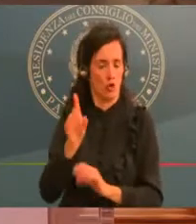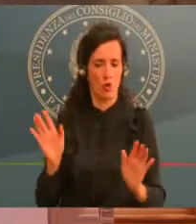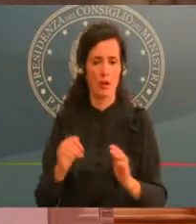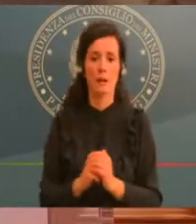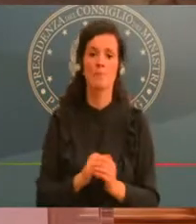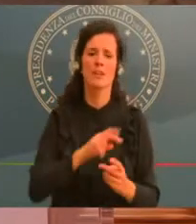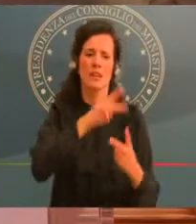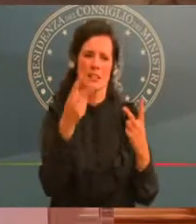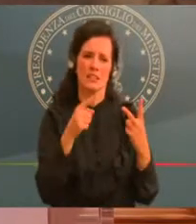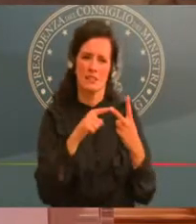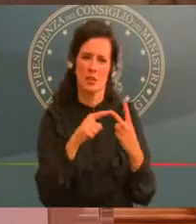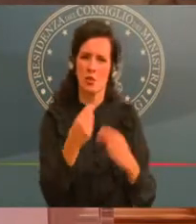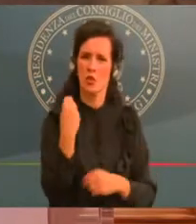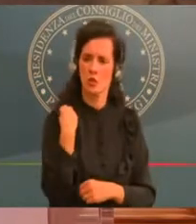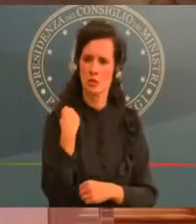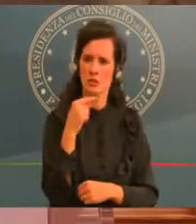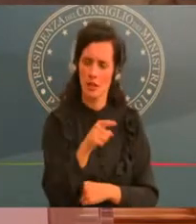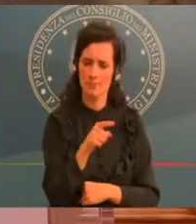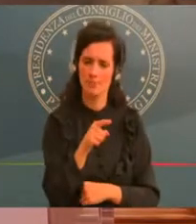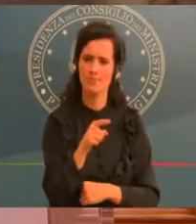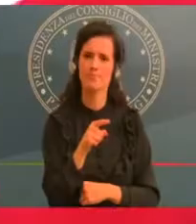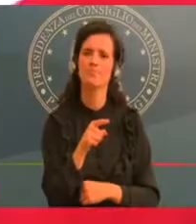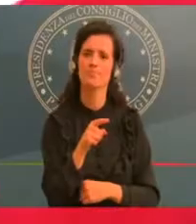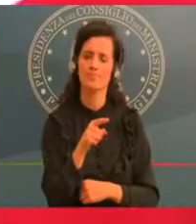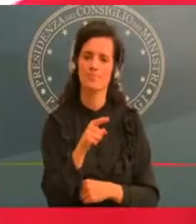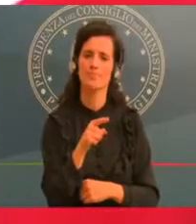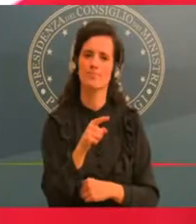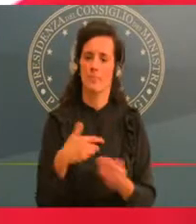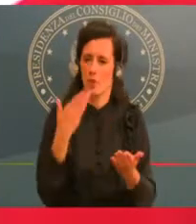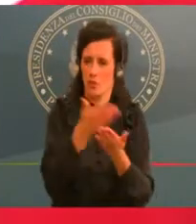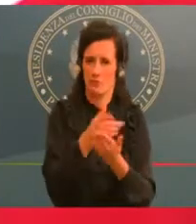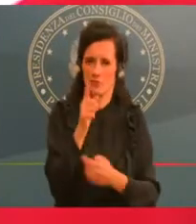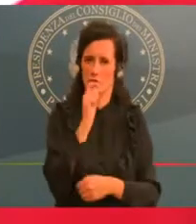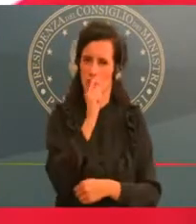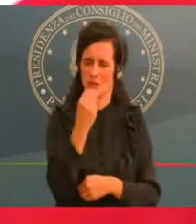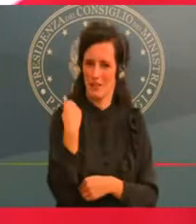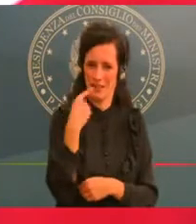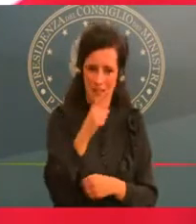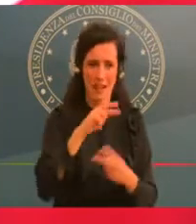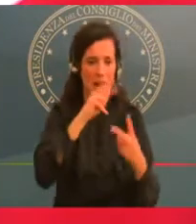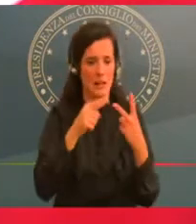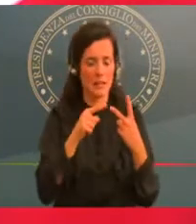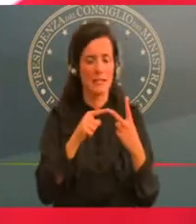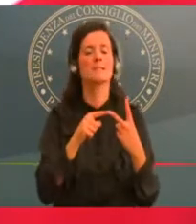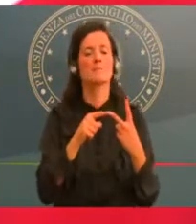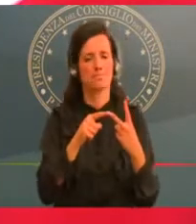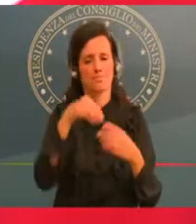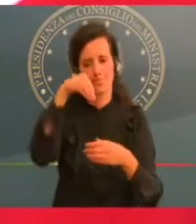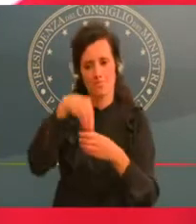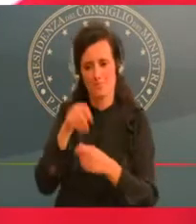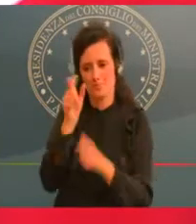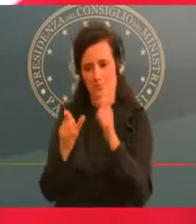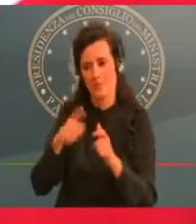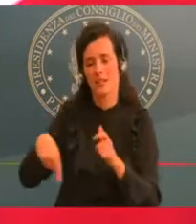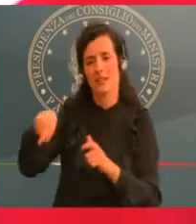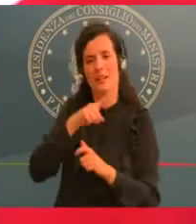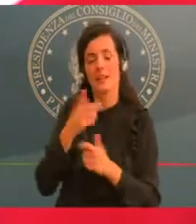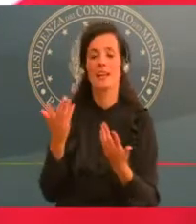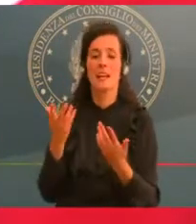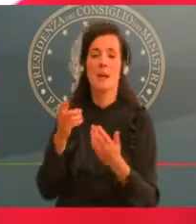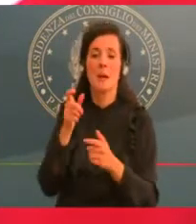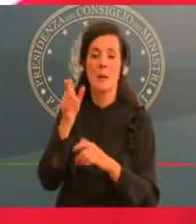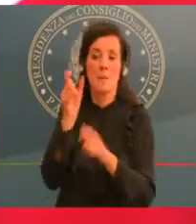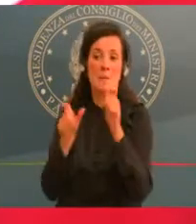rimpasti, in sostanza, chiamiamolo così, in realtà non mi è stato chiesto da nessuna forza